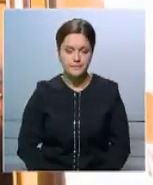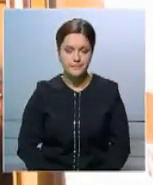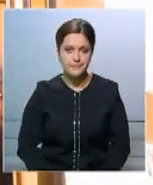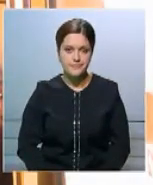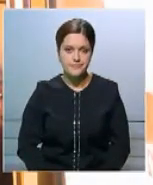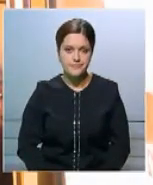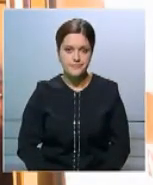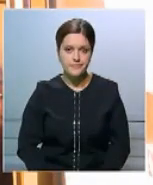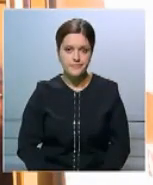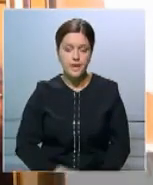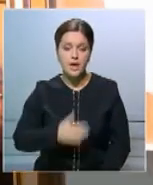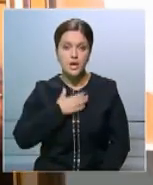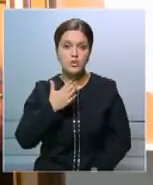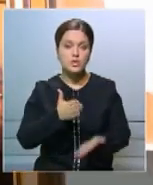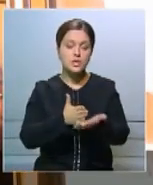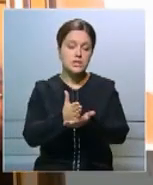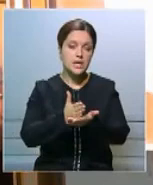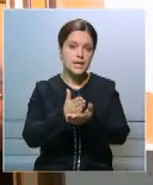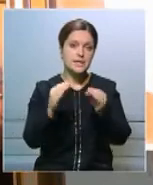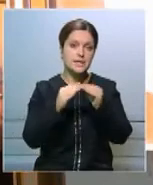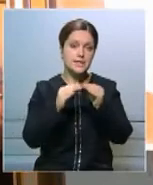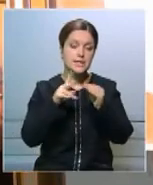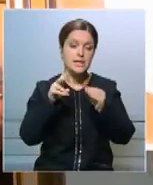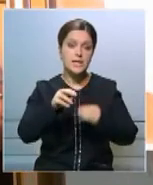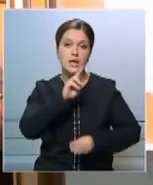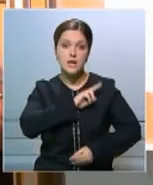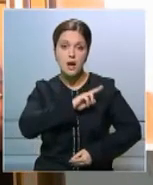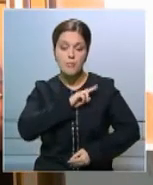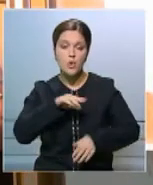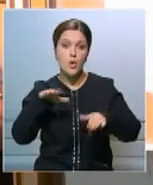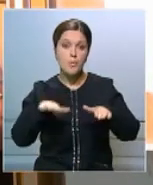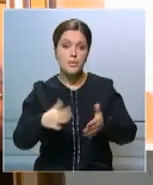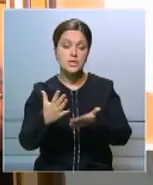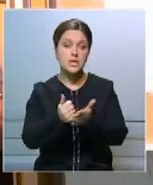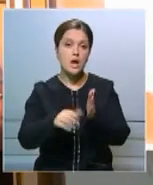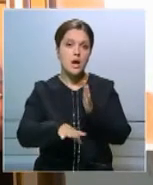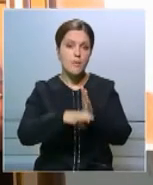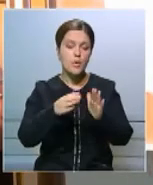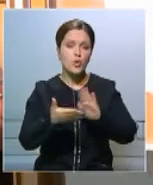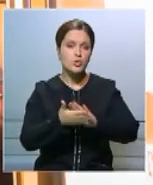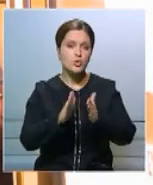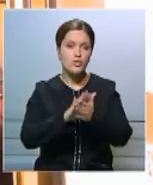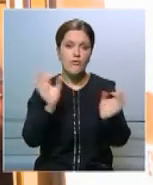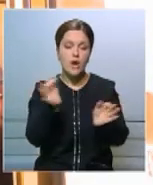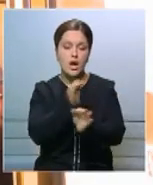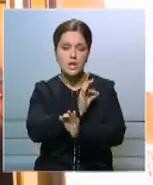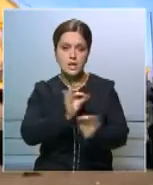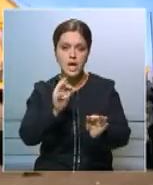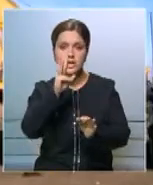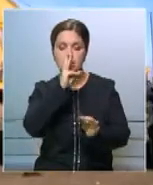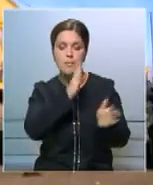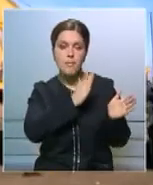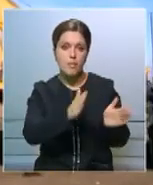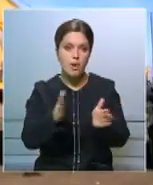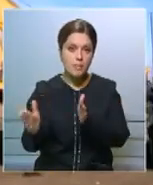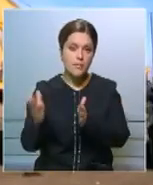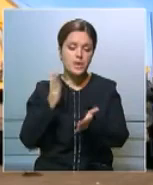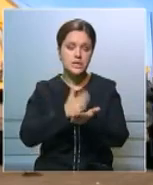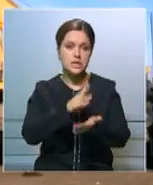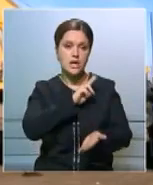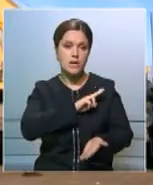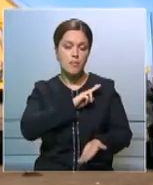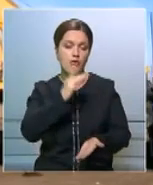Я здесь уже больше 10 лет работаю на месторождении. Условия отличные, зарплата стабильная. Несмотря на кризис, есть объемы.